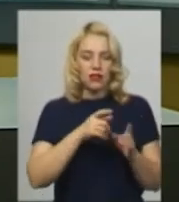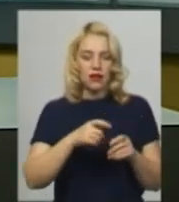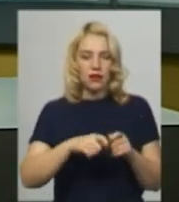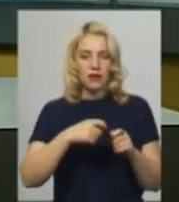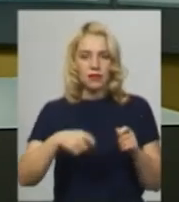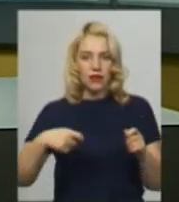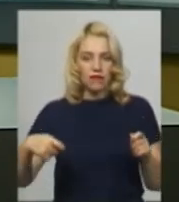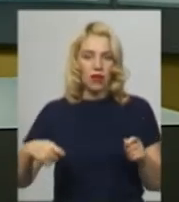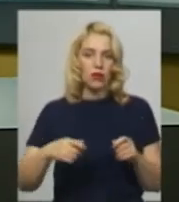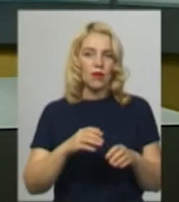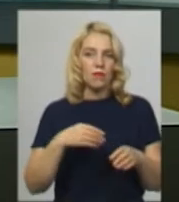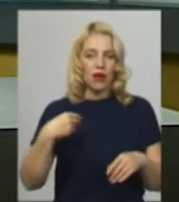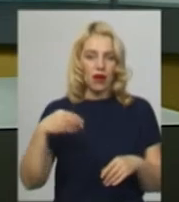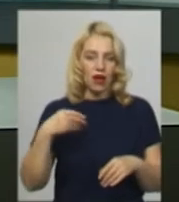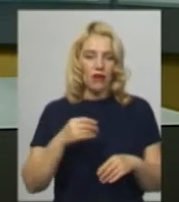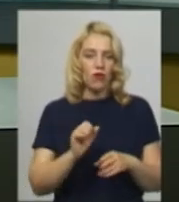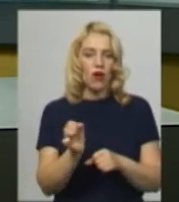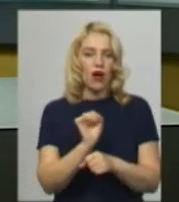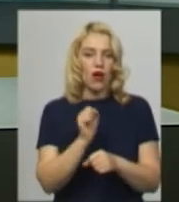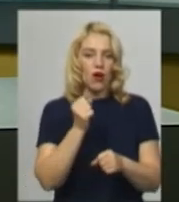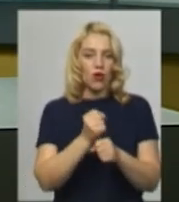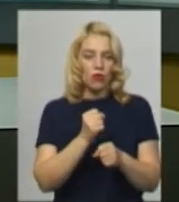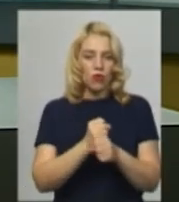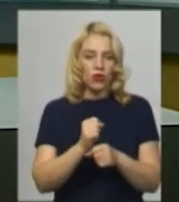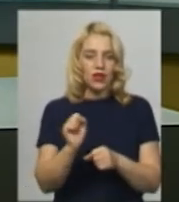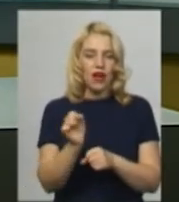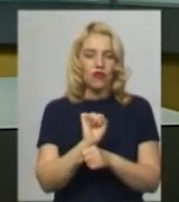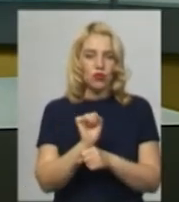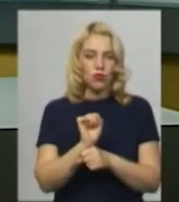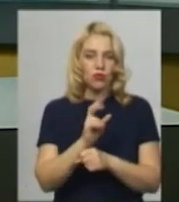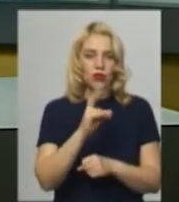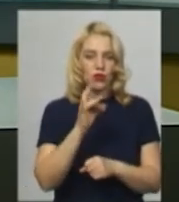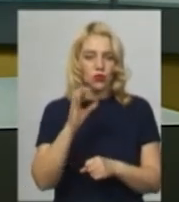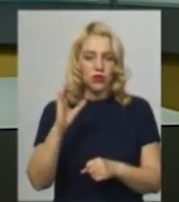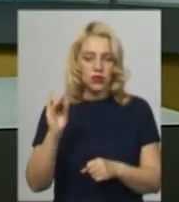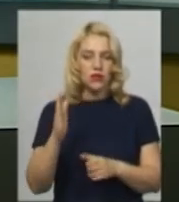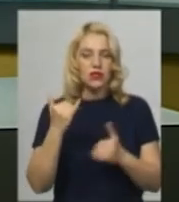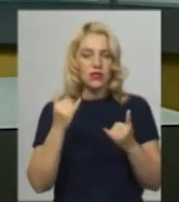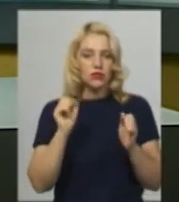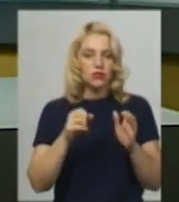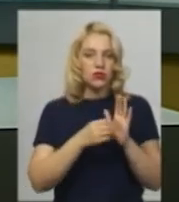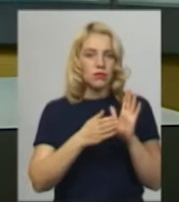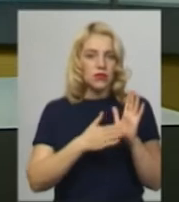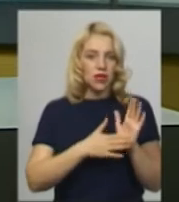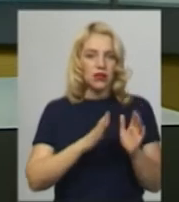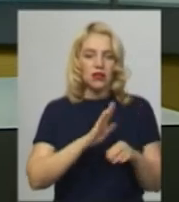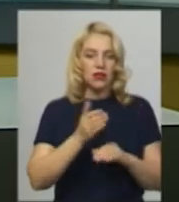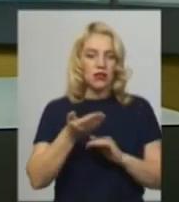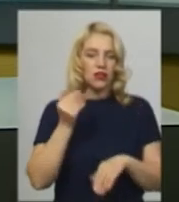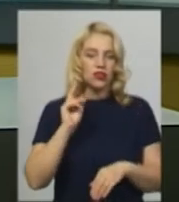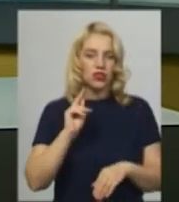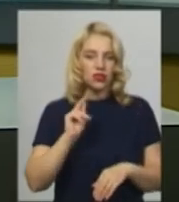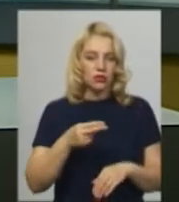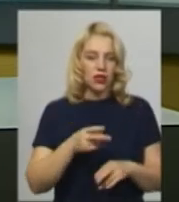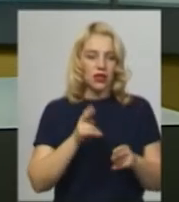роботі автомобільних курсів. Наразі до автошкіл у обласному центрі можна записатися не раніше, ніж на кінець серпня – початок